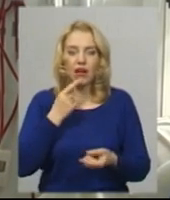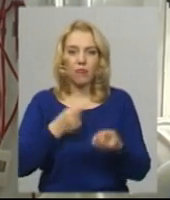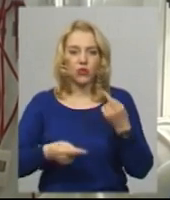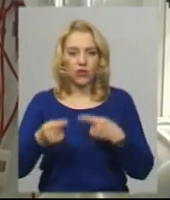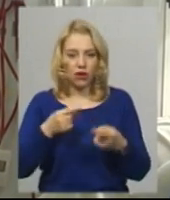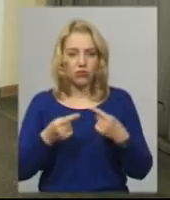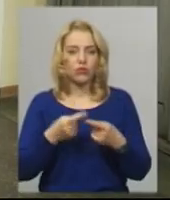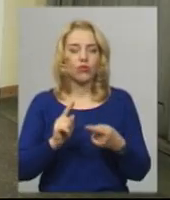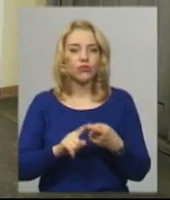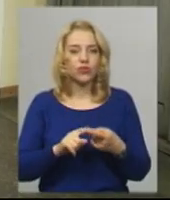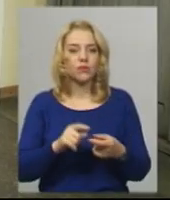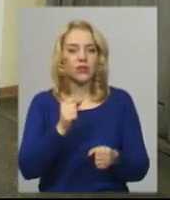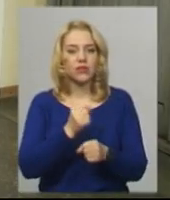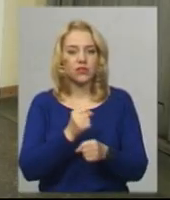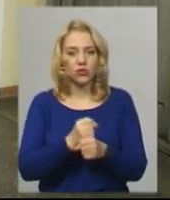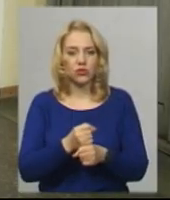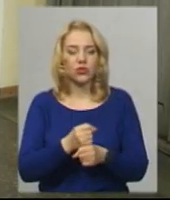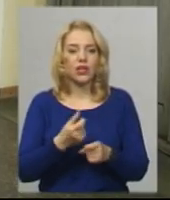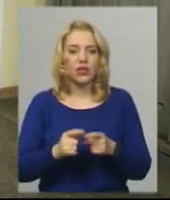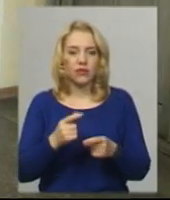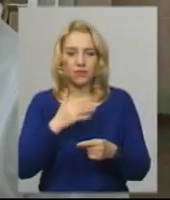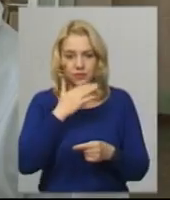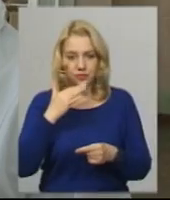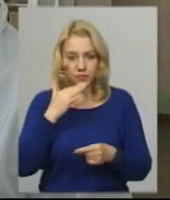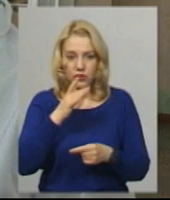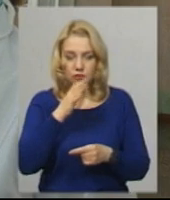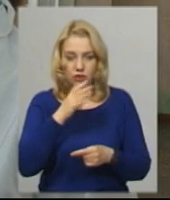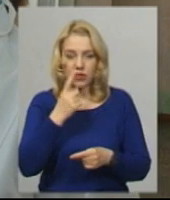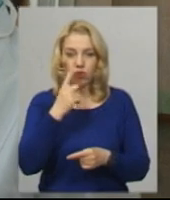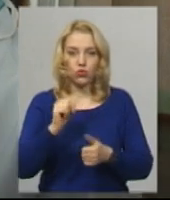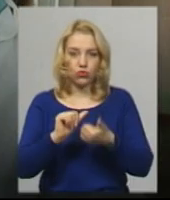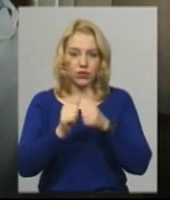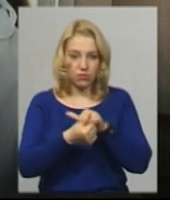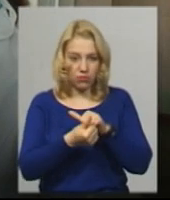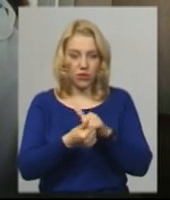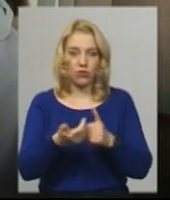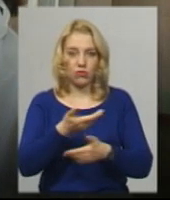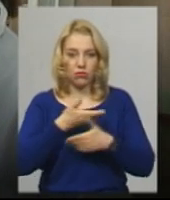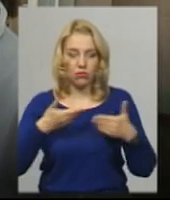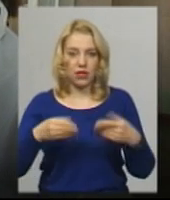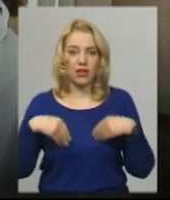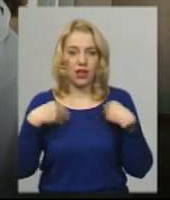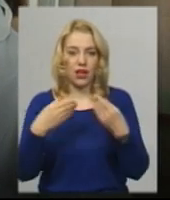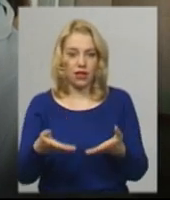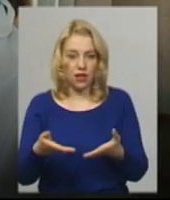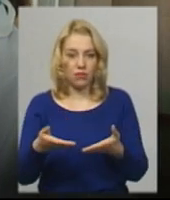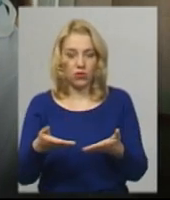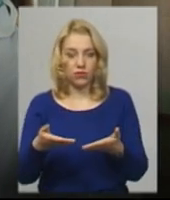у чотири зміни, каже лікар-невролог-стажист центру Альона Рарова. За одну зміну ми надаємо,